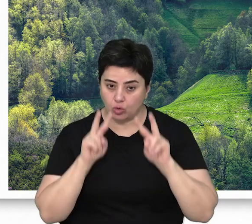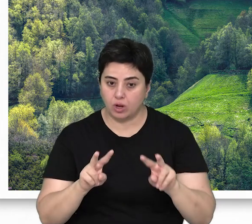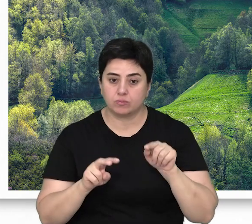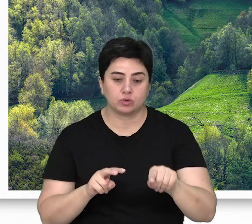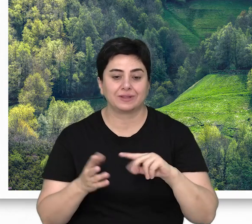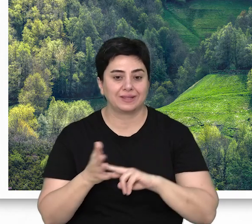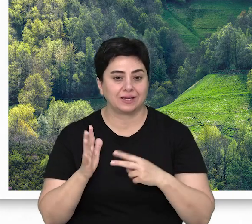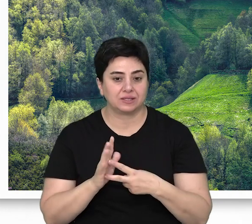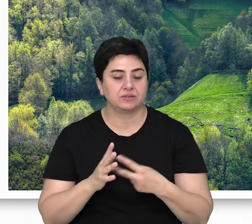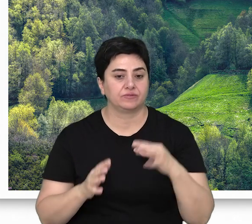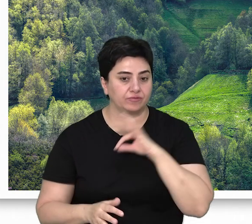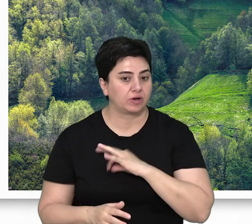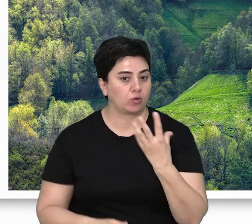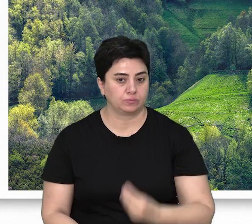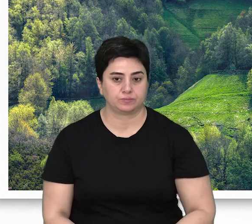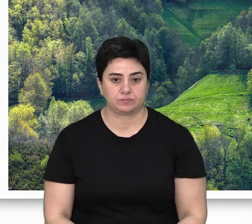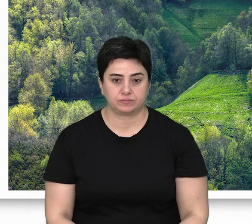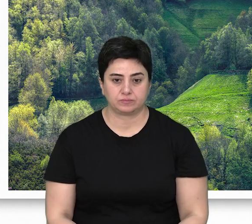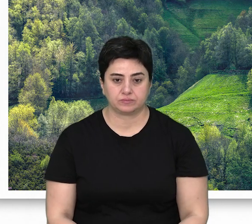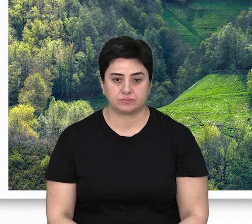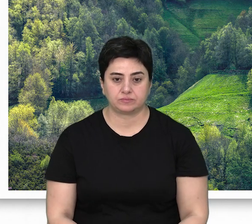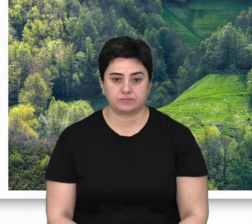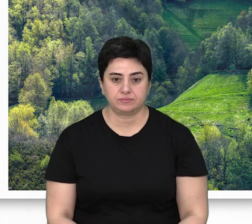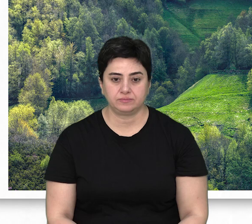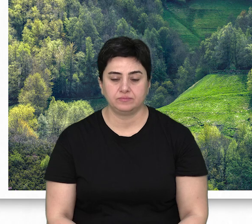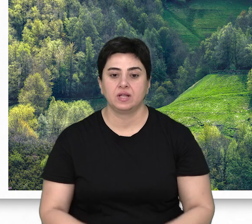gözlemlerde bu tekniklerin işe yaradığı görülmüştür.